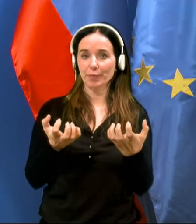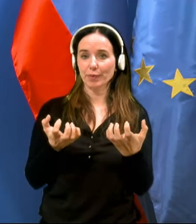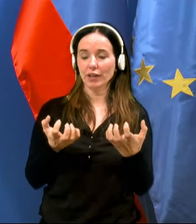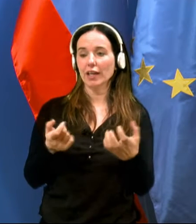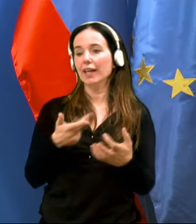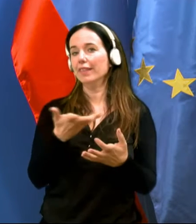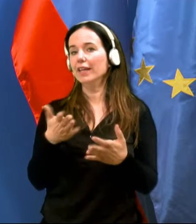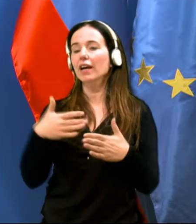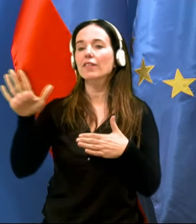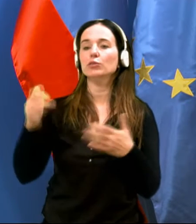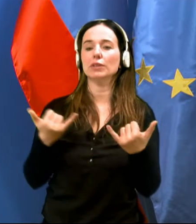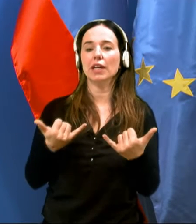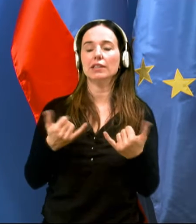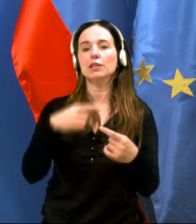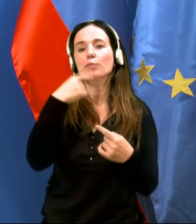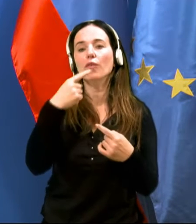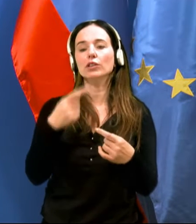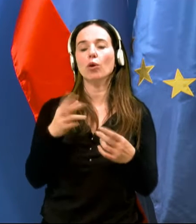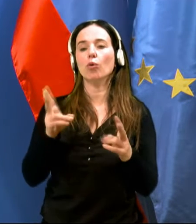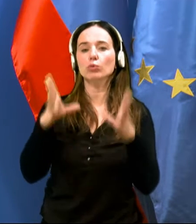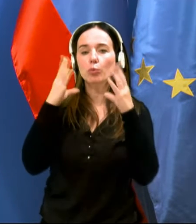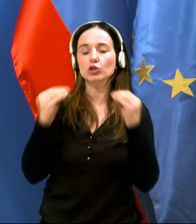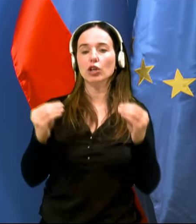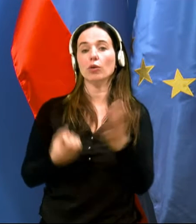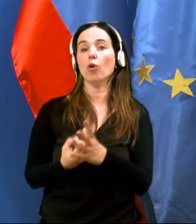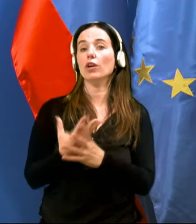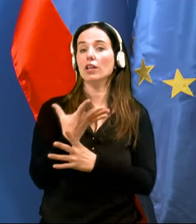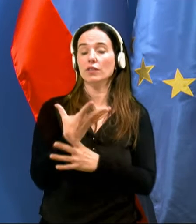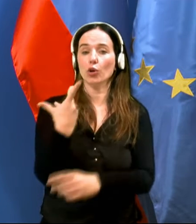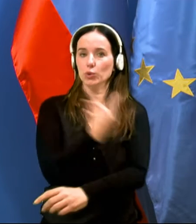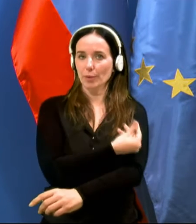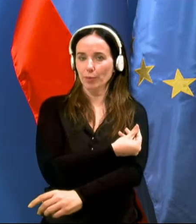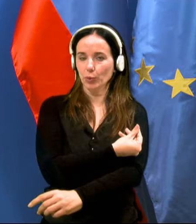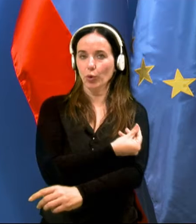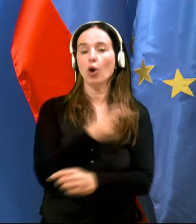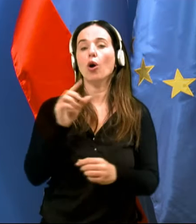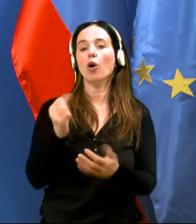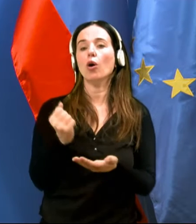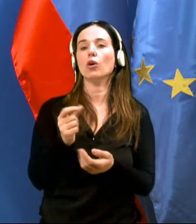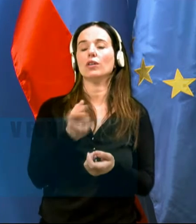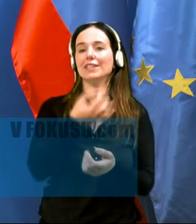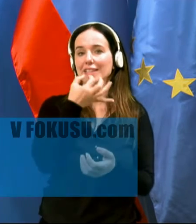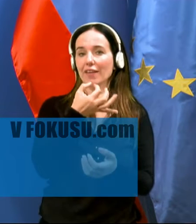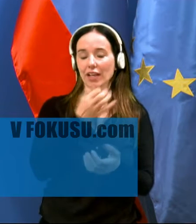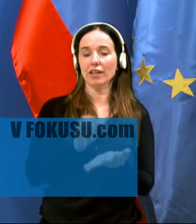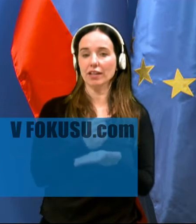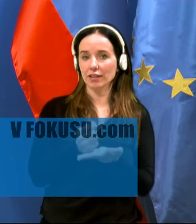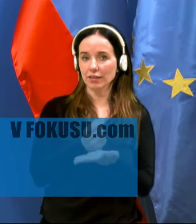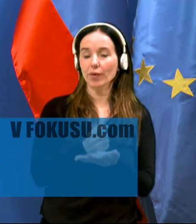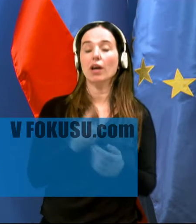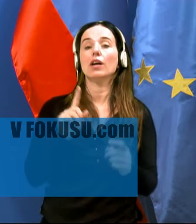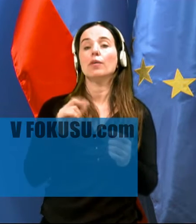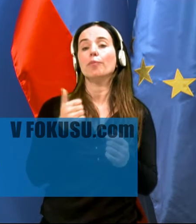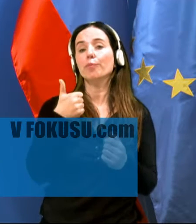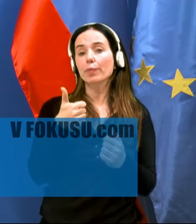Nekaj več bi danes povedal, kot ponavadi, o razvoju cepiv in o zdravilih. Vse vse pa najprej o